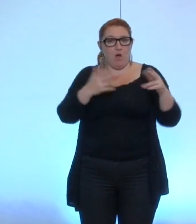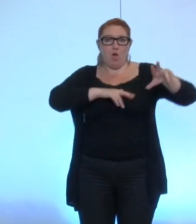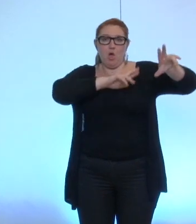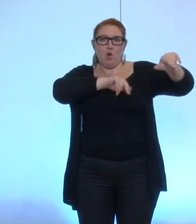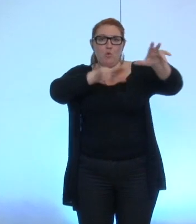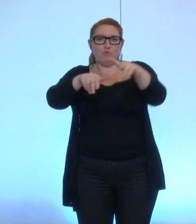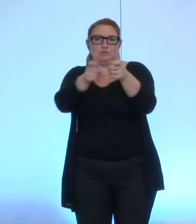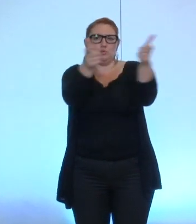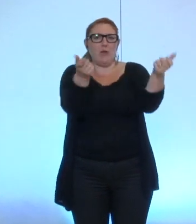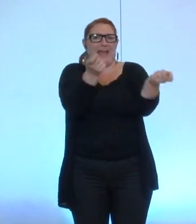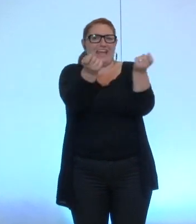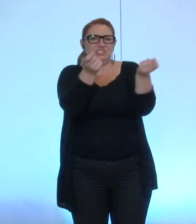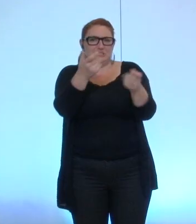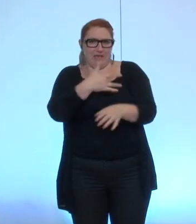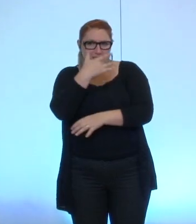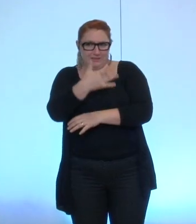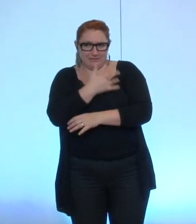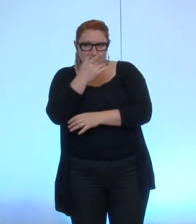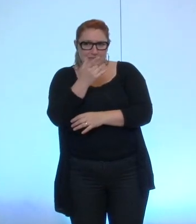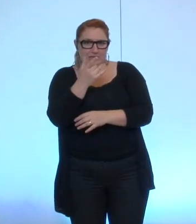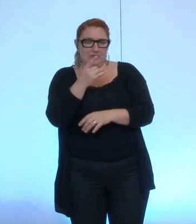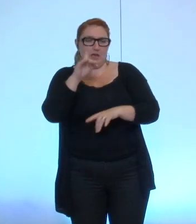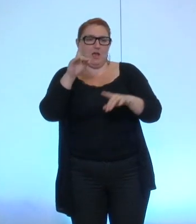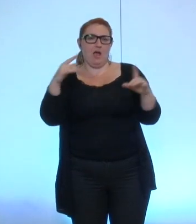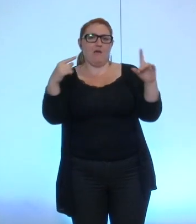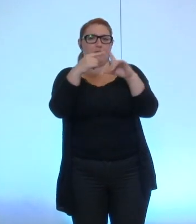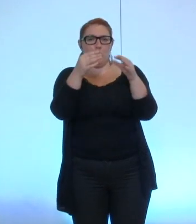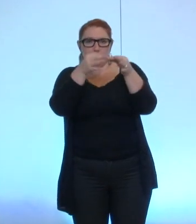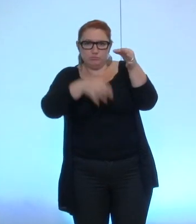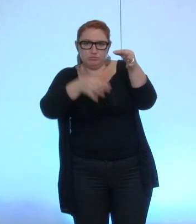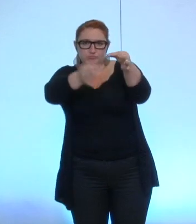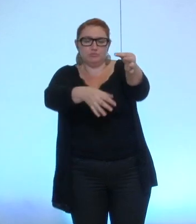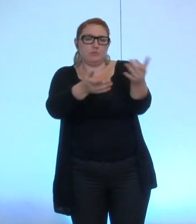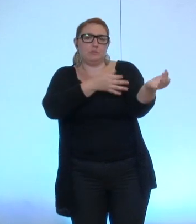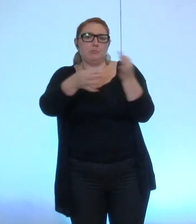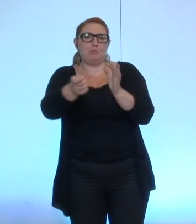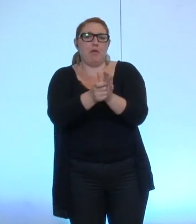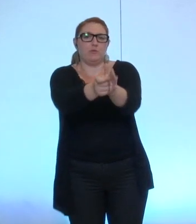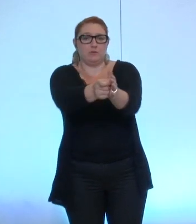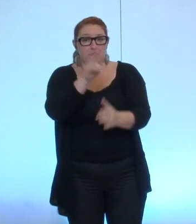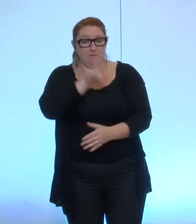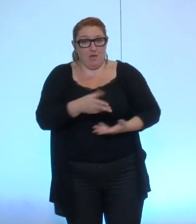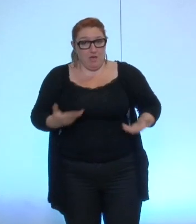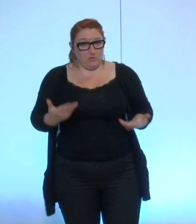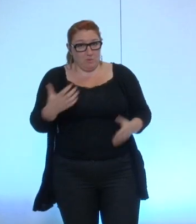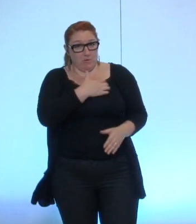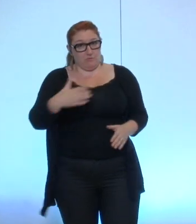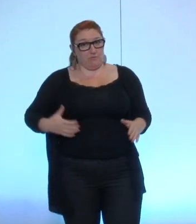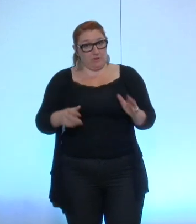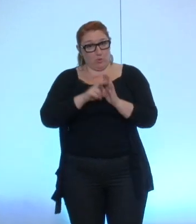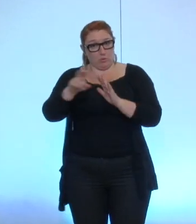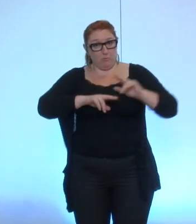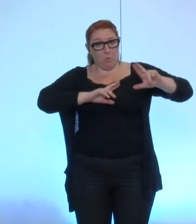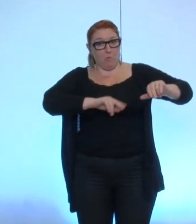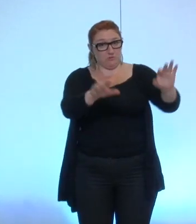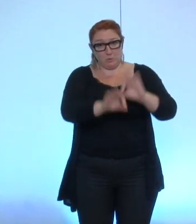intéressées ayant des règlements de compte périodiques or actuellement la ville de Grenoble n'a pas ce type de convention